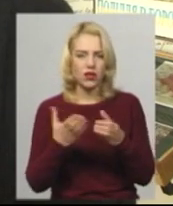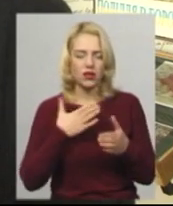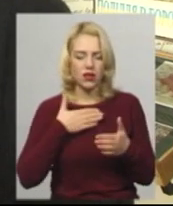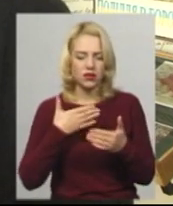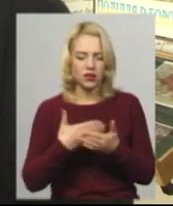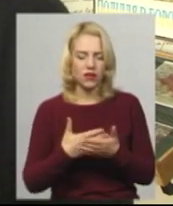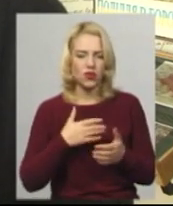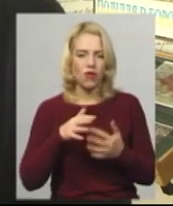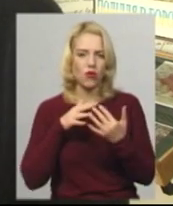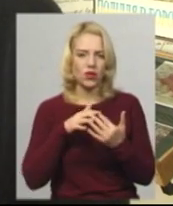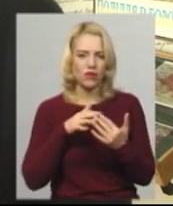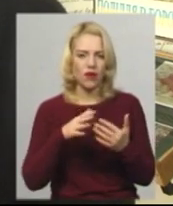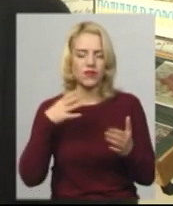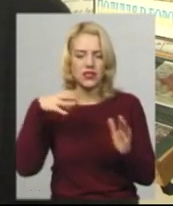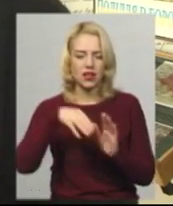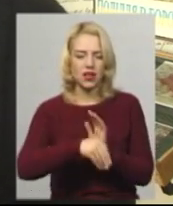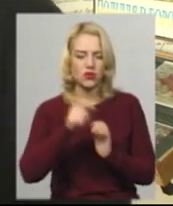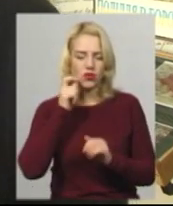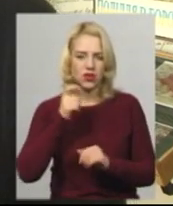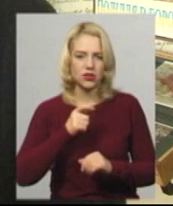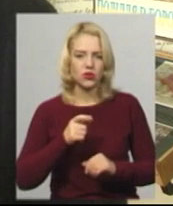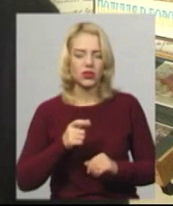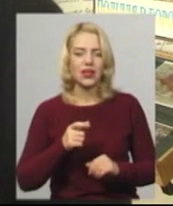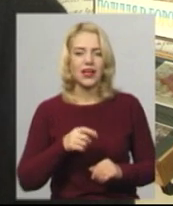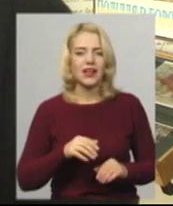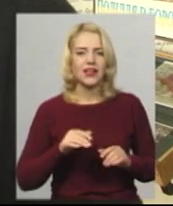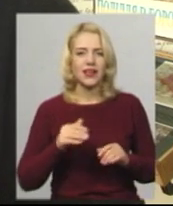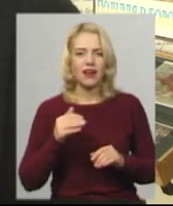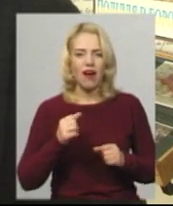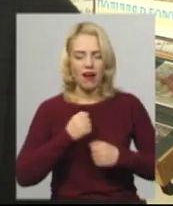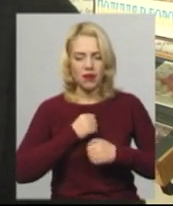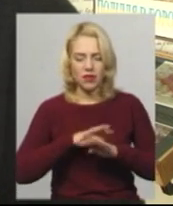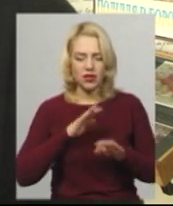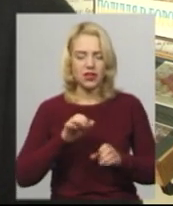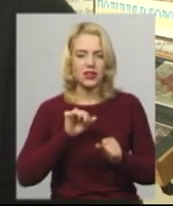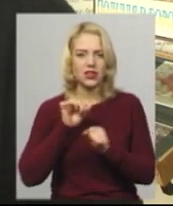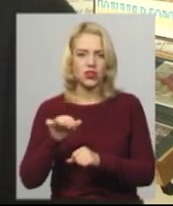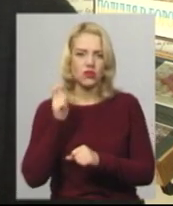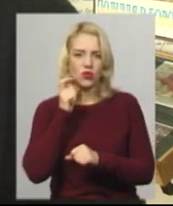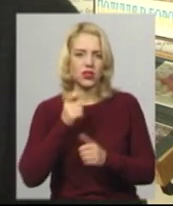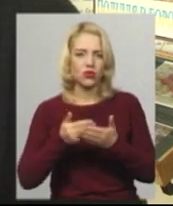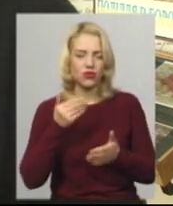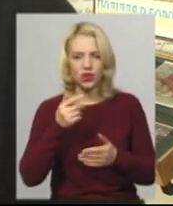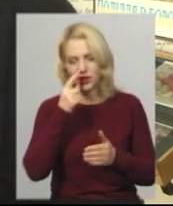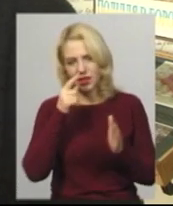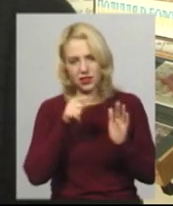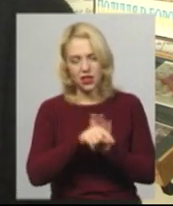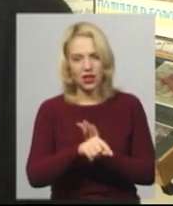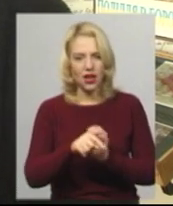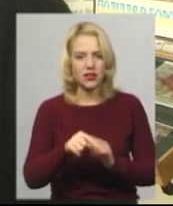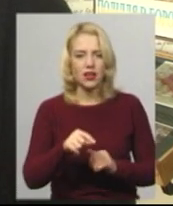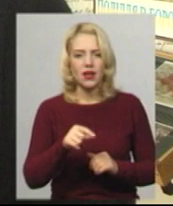української дієвої армії і захищав тодішню Україну від зазіхань більшовиків і зазіхань